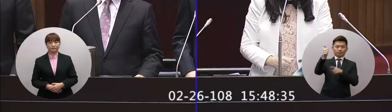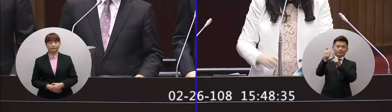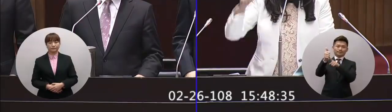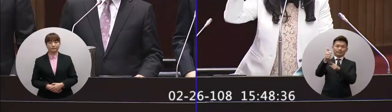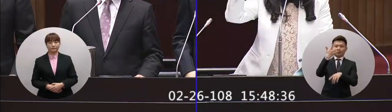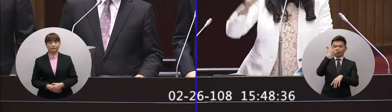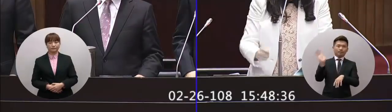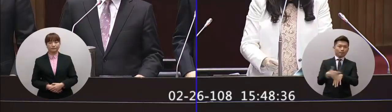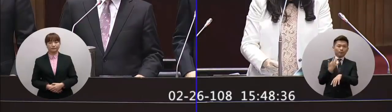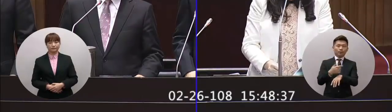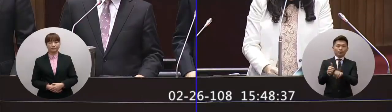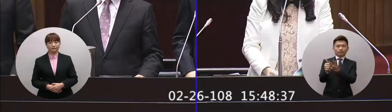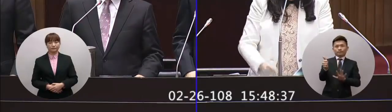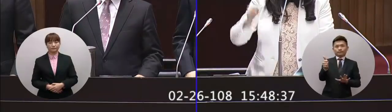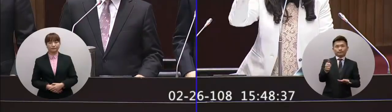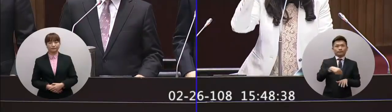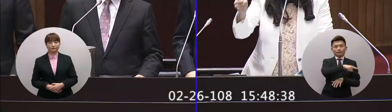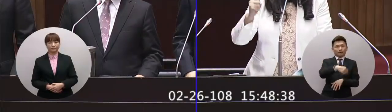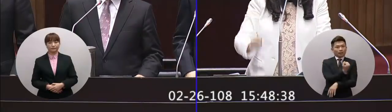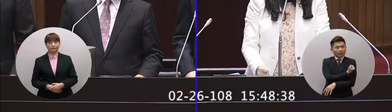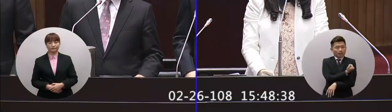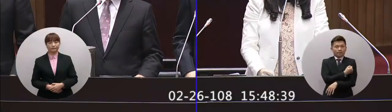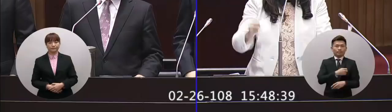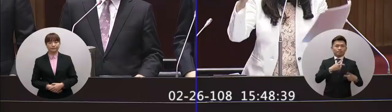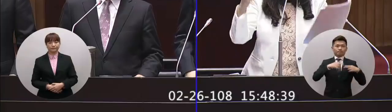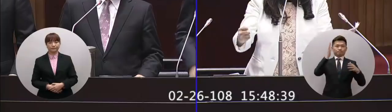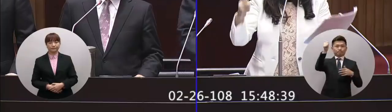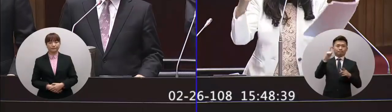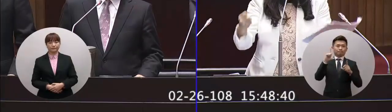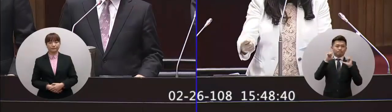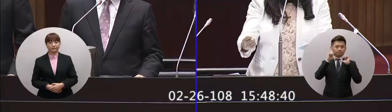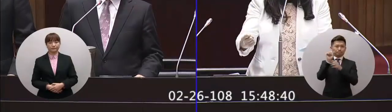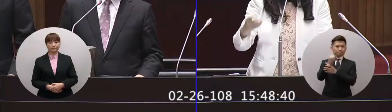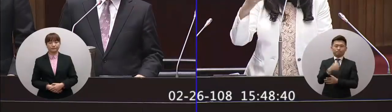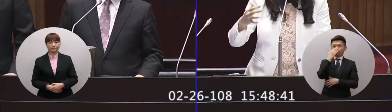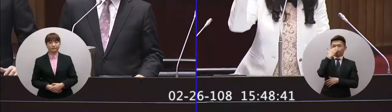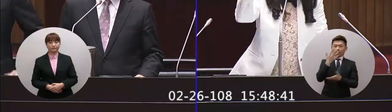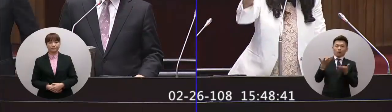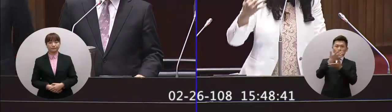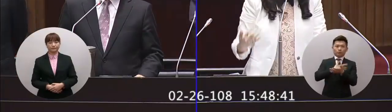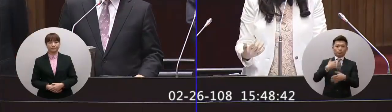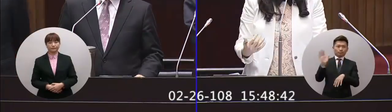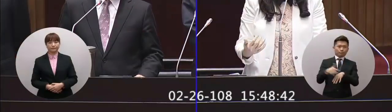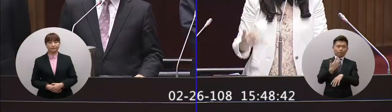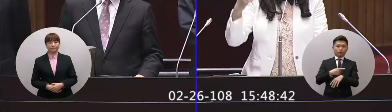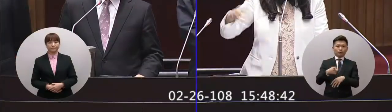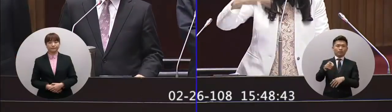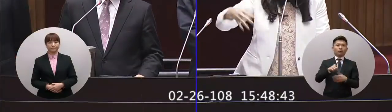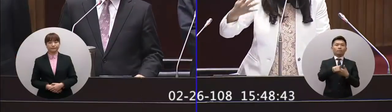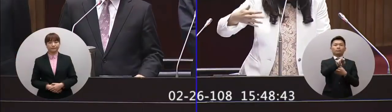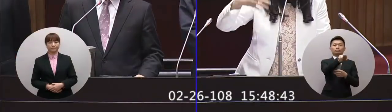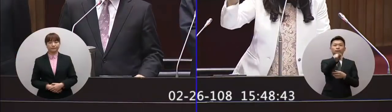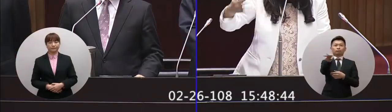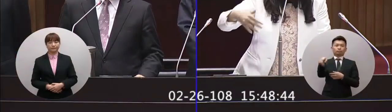三軍因為我們的蔡總統的這個組織他就是不願意去承認不願意沒有辦法溝通他就怪別人不跟他溝通